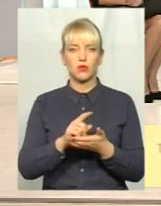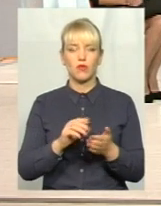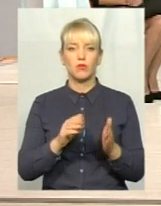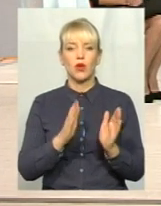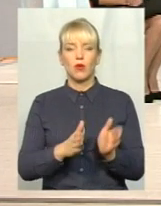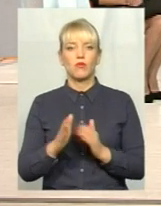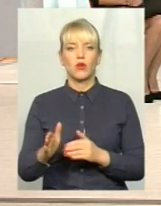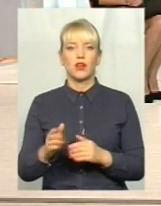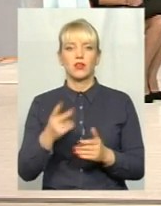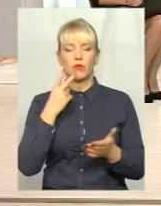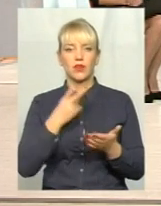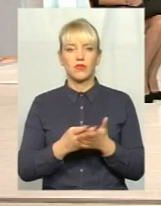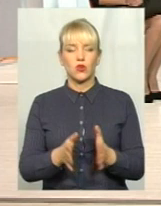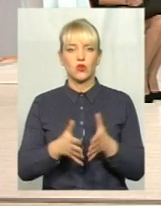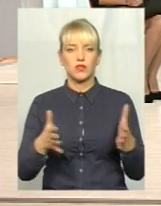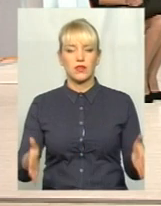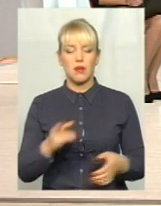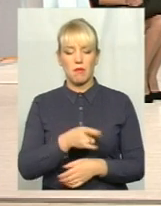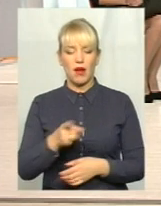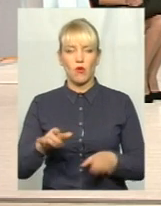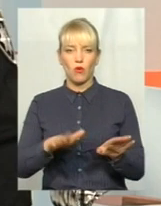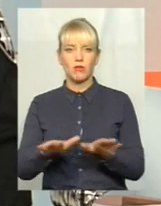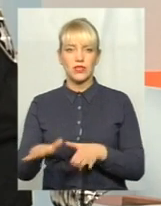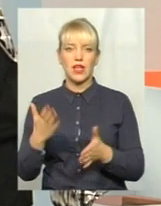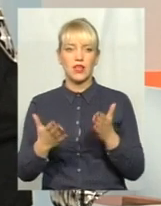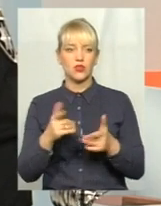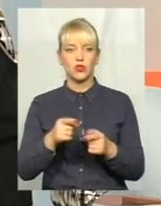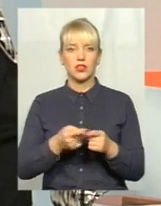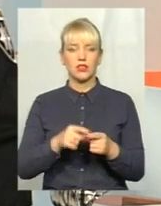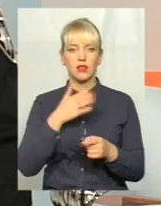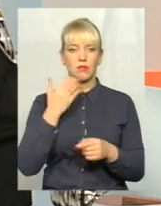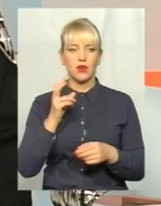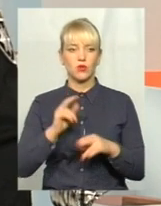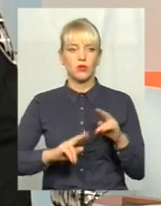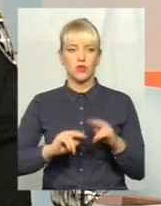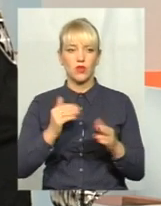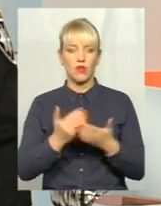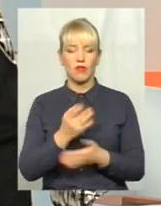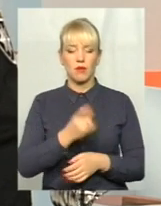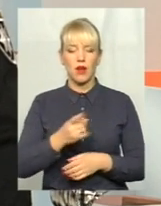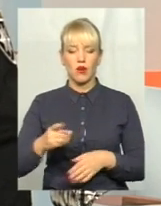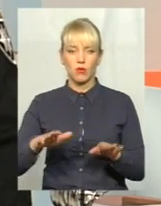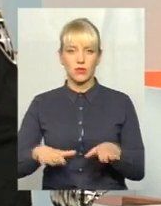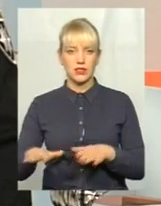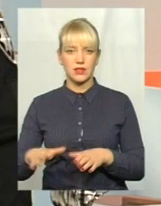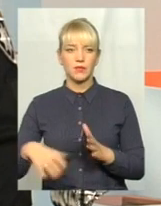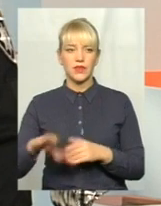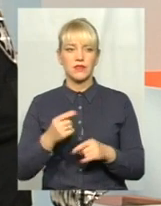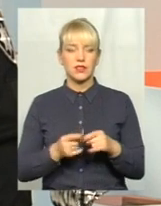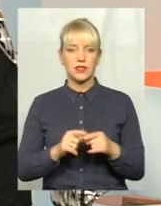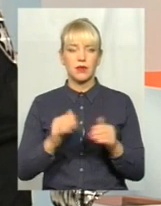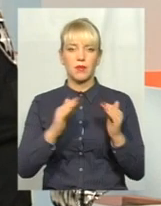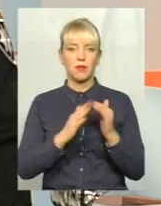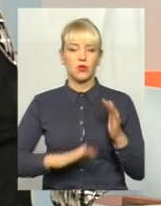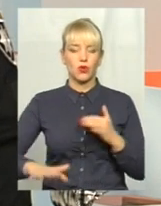передбачали розширення парку місць, або навіть, якщо їх немає, то будівництво нових парку місць. Всі ті прибудинкові